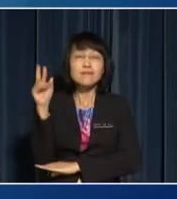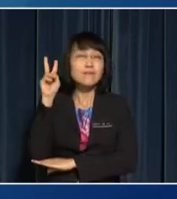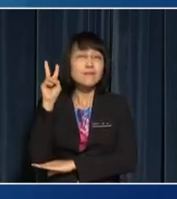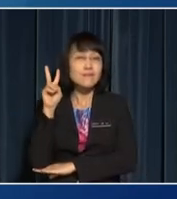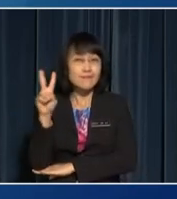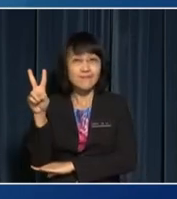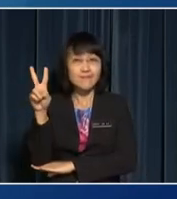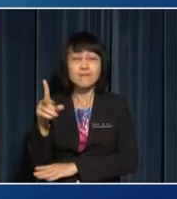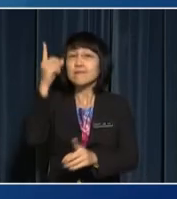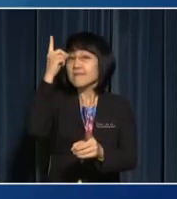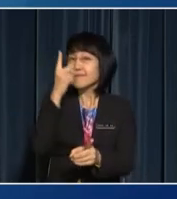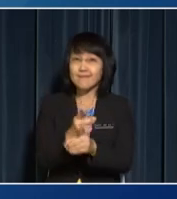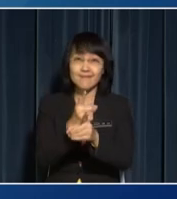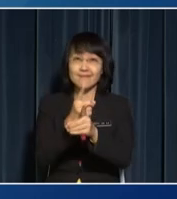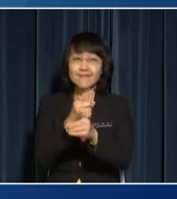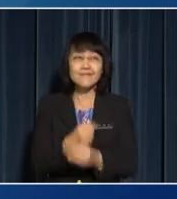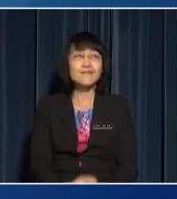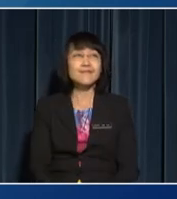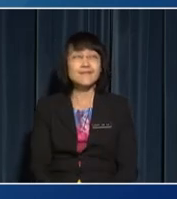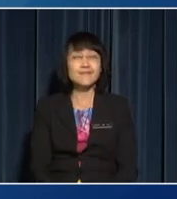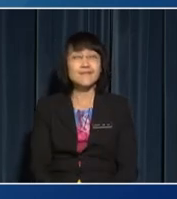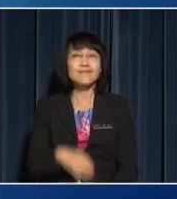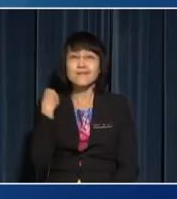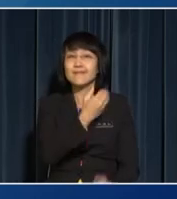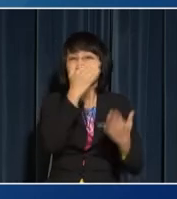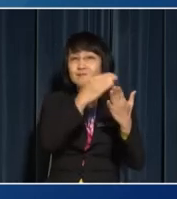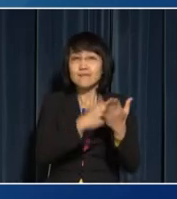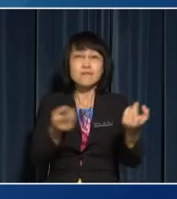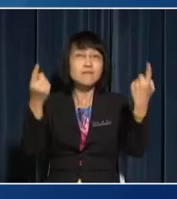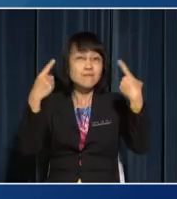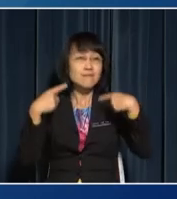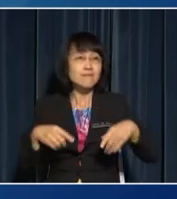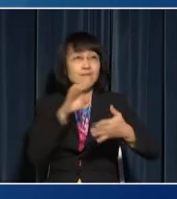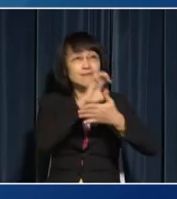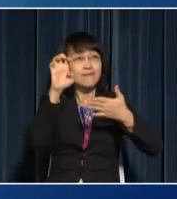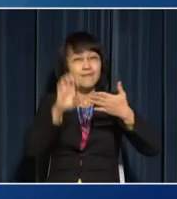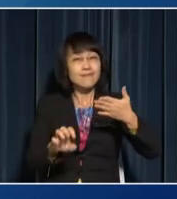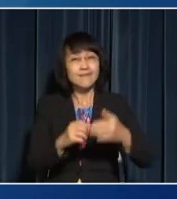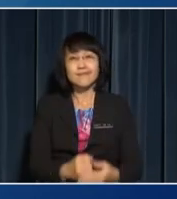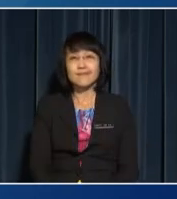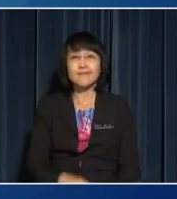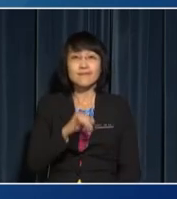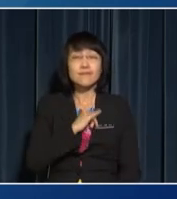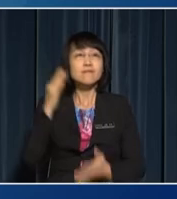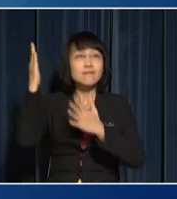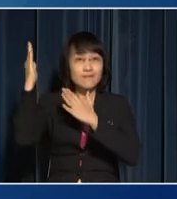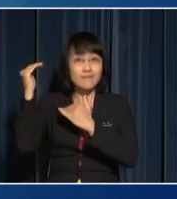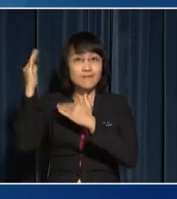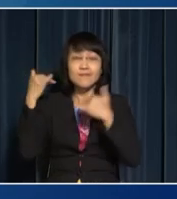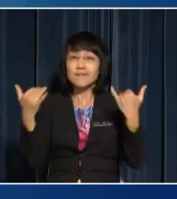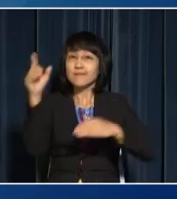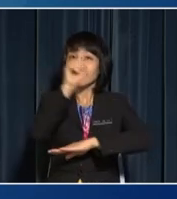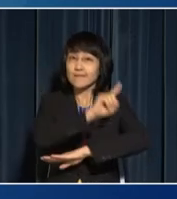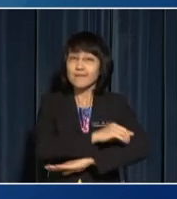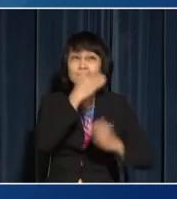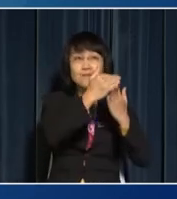and question 2 correctly Our lesson has come to an end I really hope